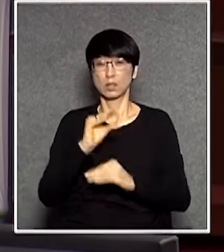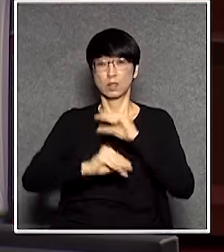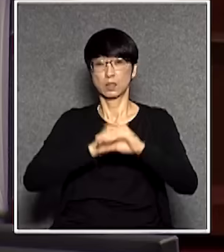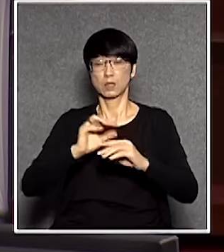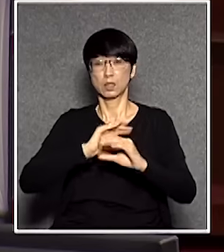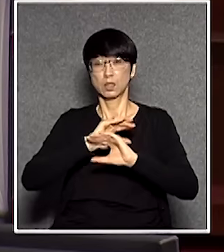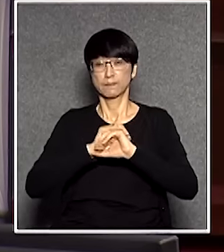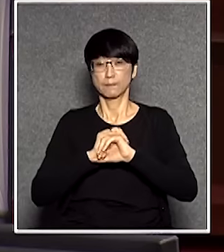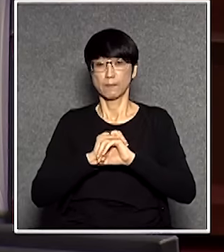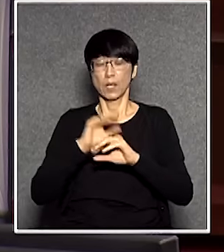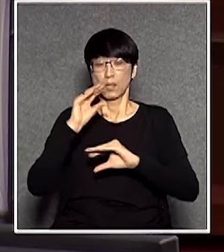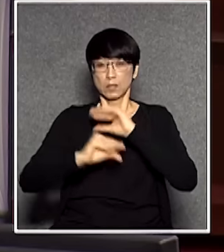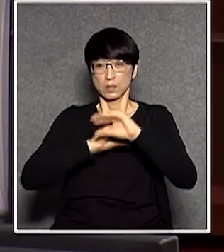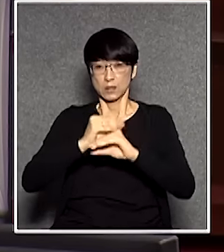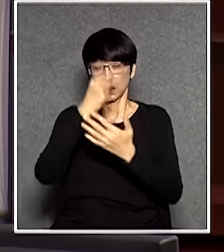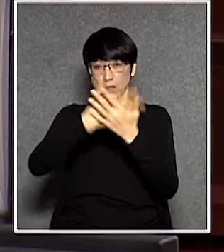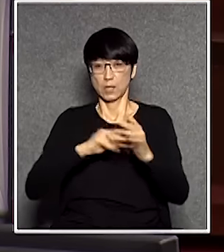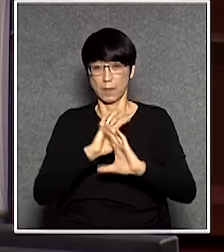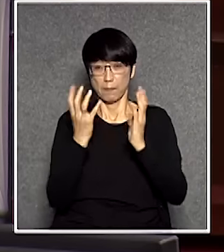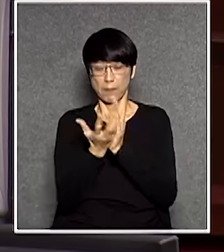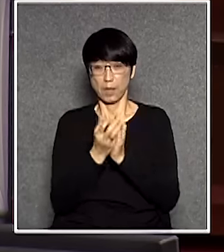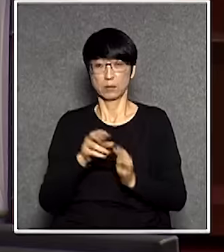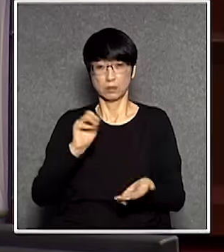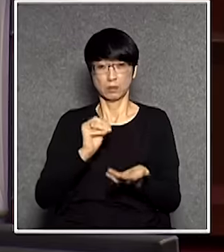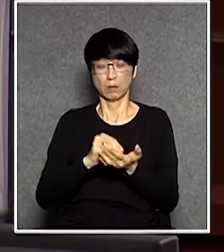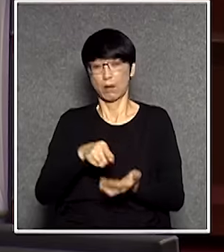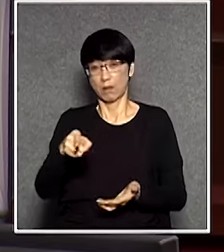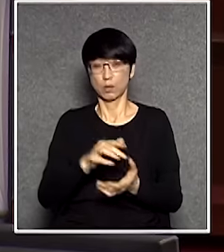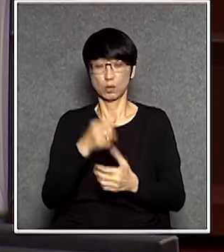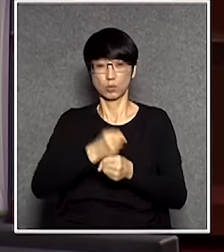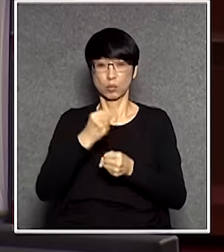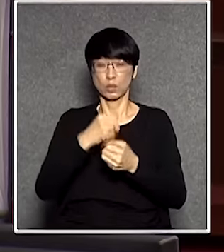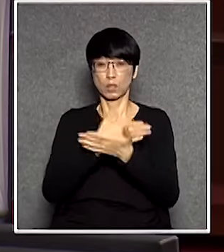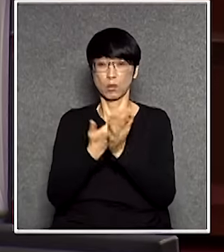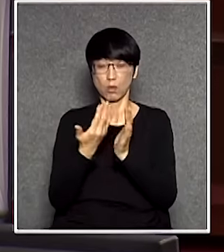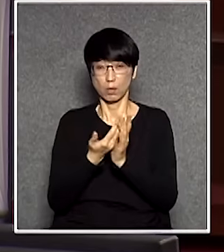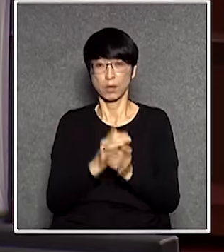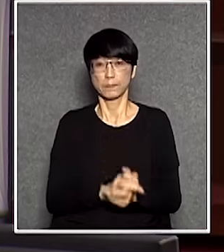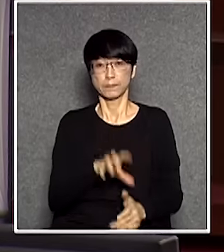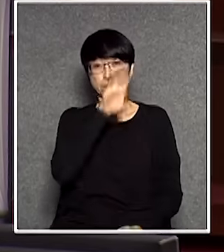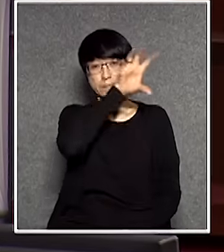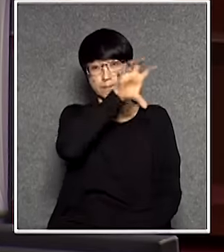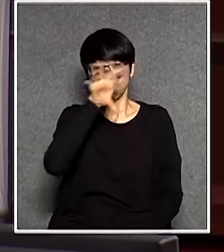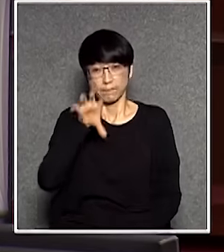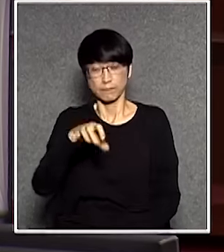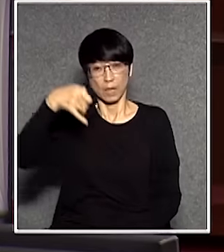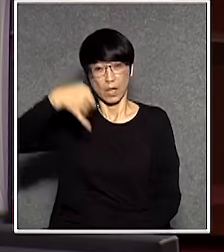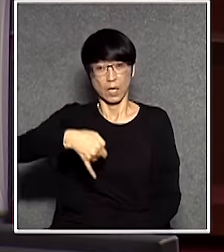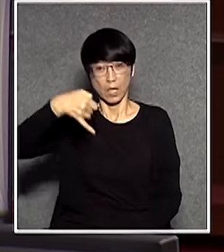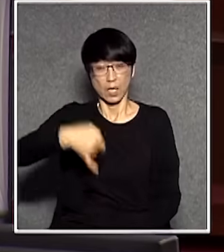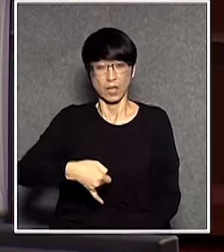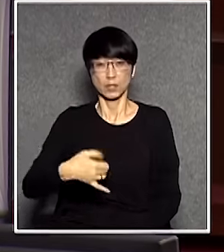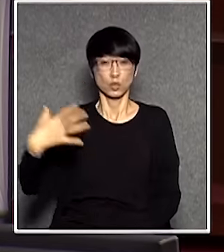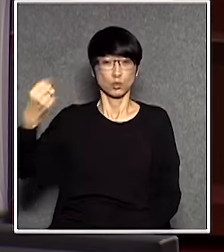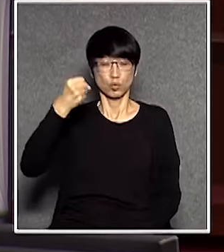代得到你所以你現在真的算是用心良苦做好一些東西有個版等他下一屆立法會的大會主